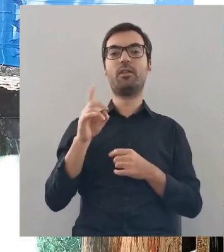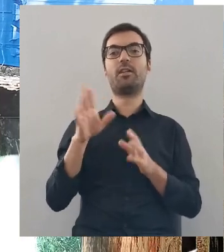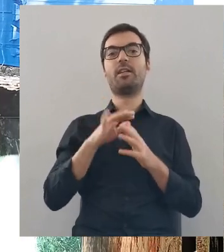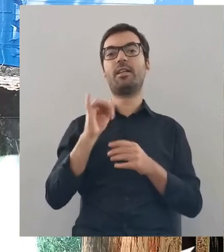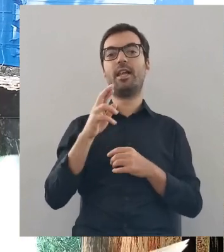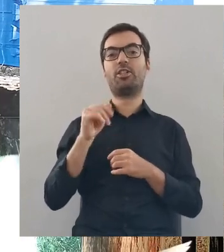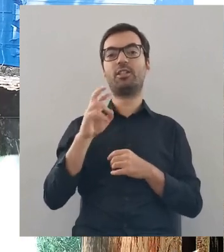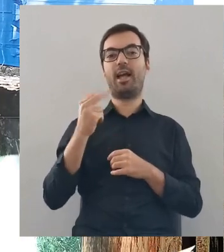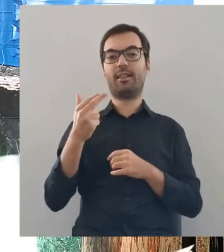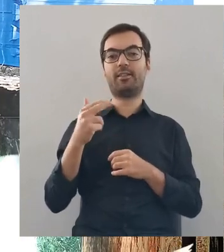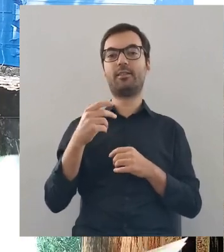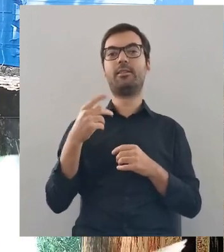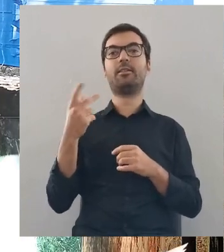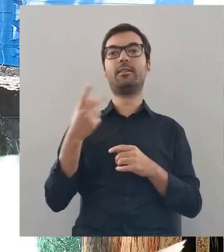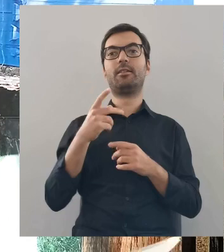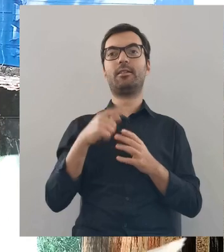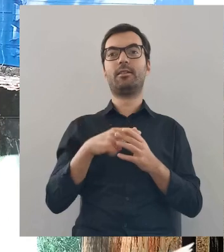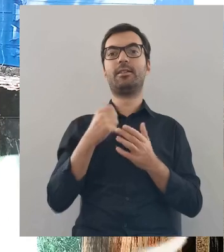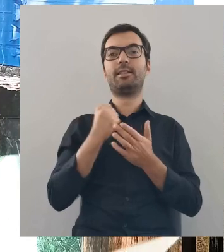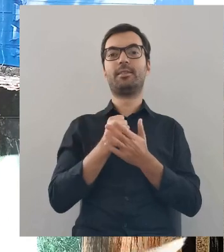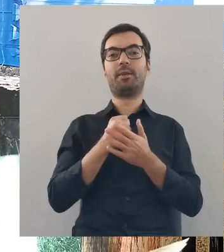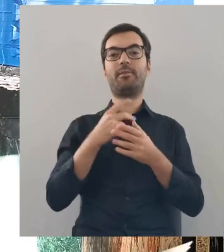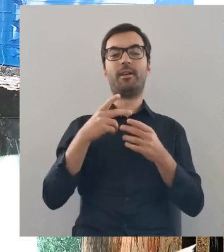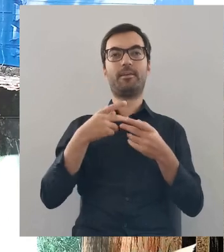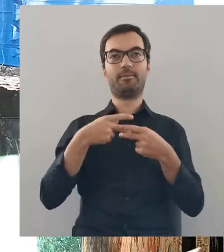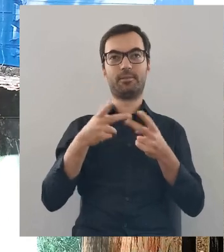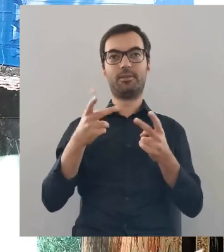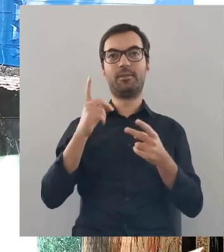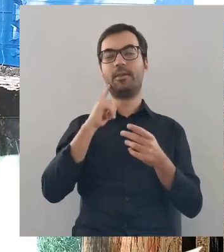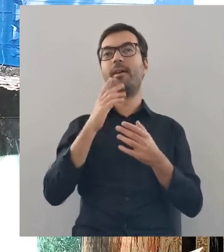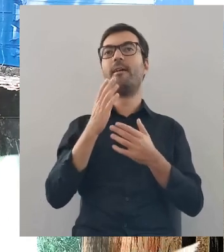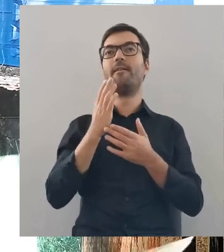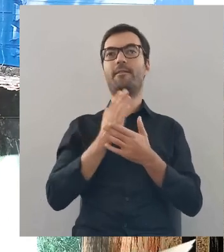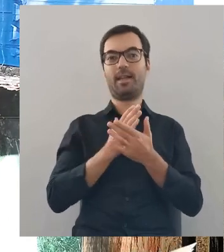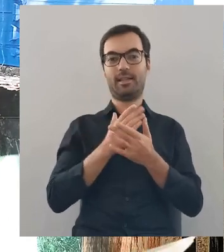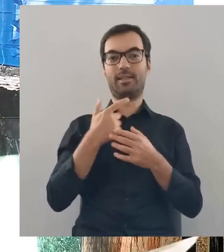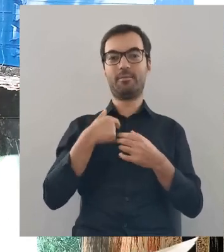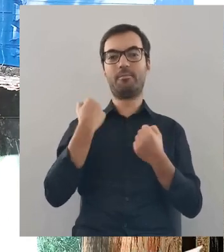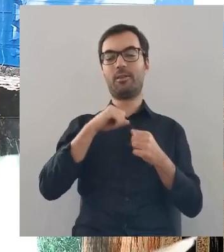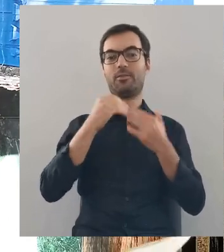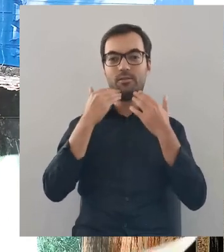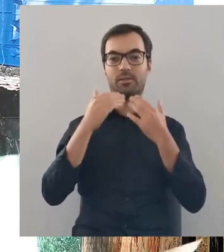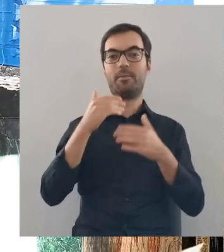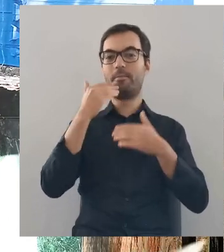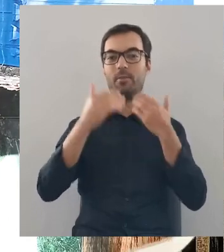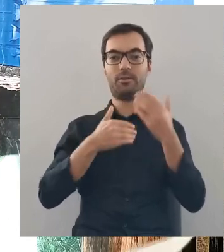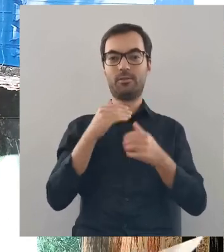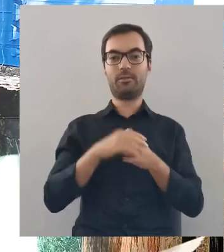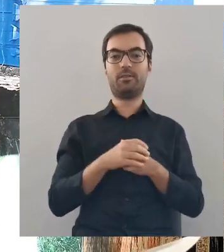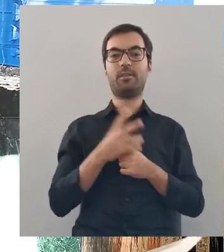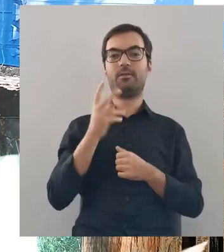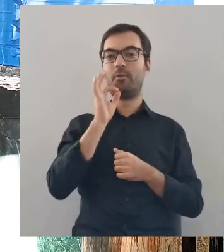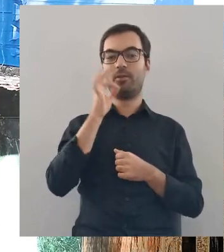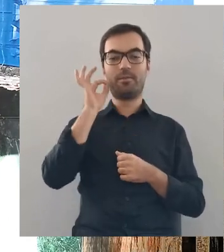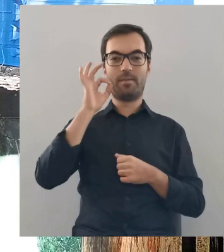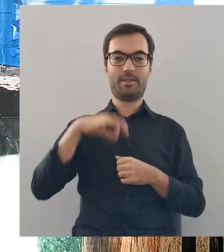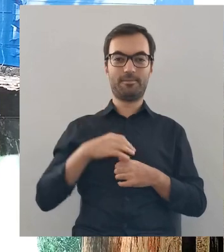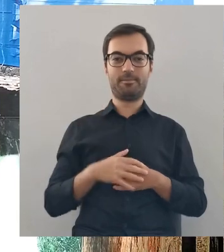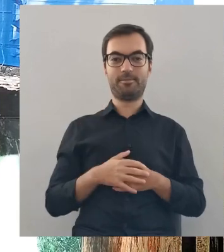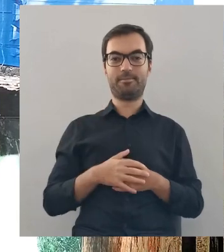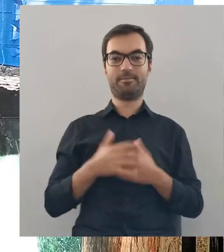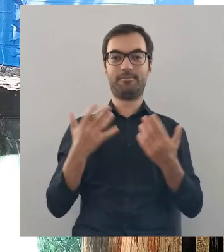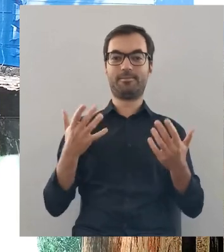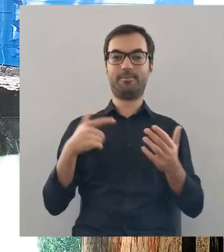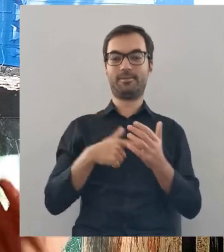Drogi nasz Ludwiku oraz Jerzy Kernie, za to, że pan sprawę przedstawił tak wiernie, pozostajemy wdzięczne niesłychanie z pozdrowieniami